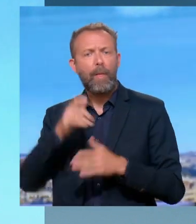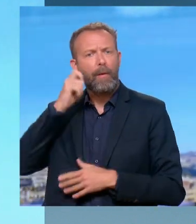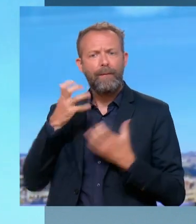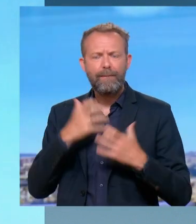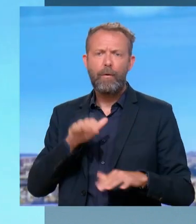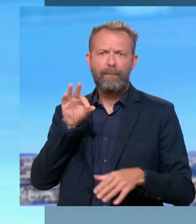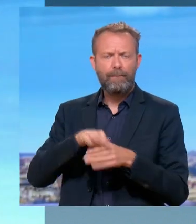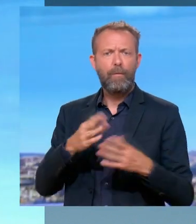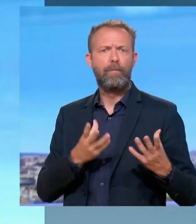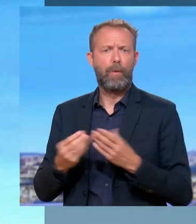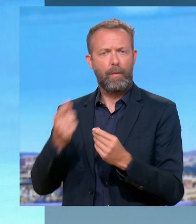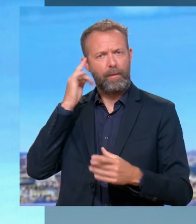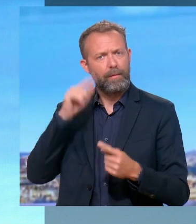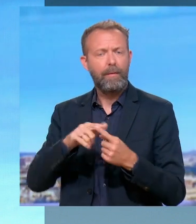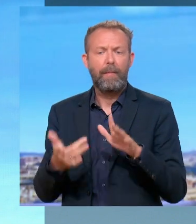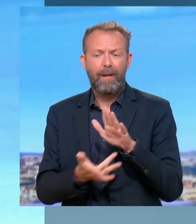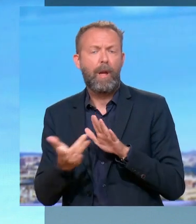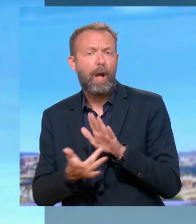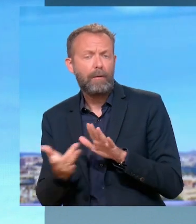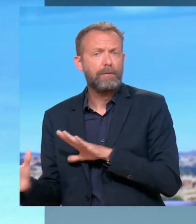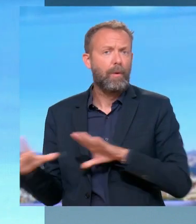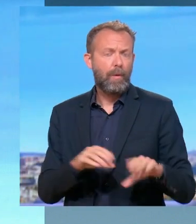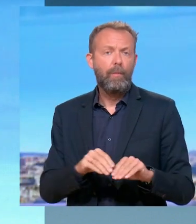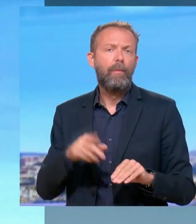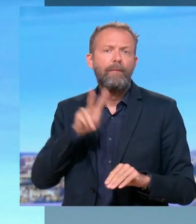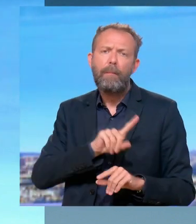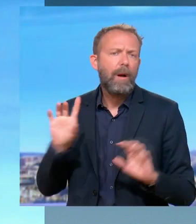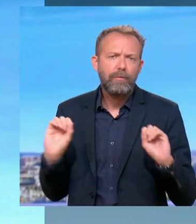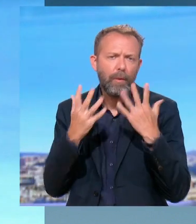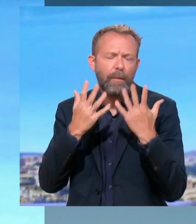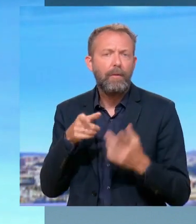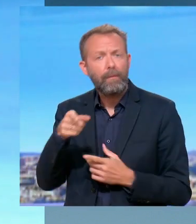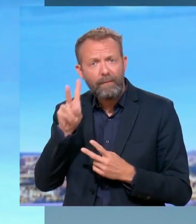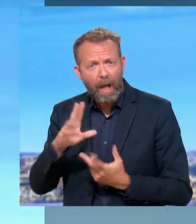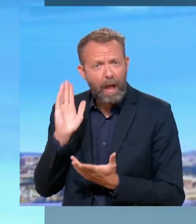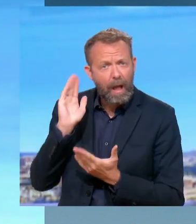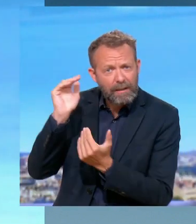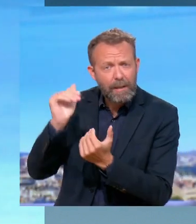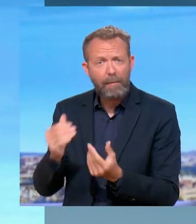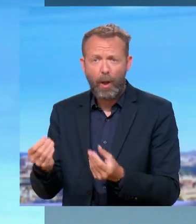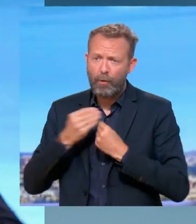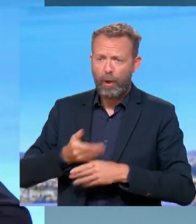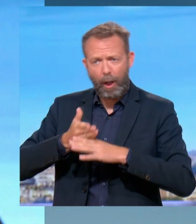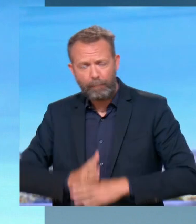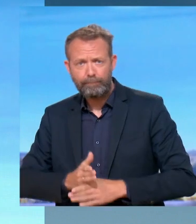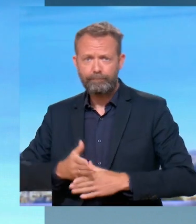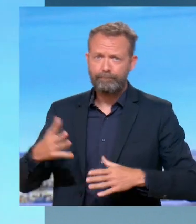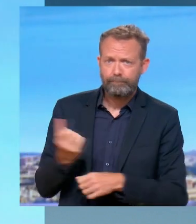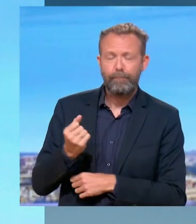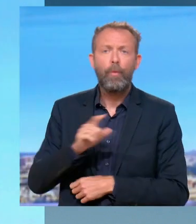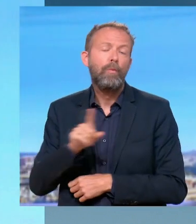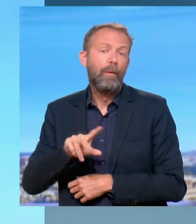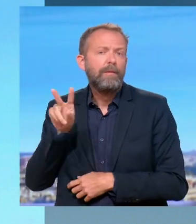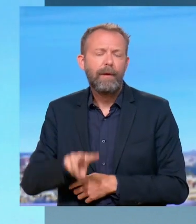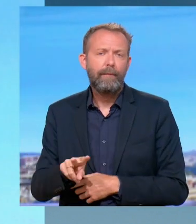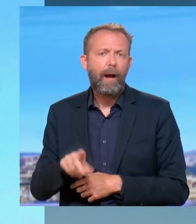référendum sur l'immigration. Entre nous, ce n'est pas vraiment une surprise, vous n'espériez pas obtenir satisfaction, je l'imagine. Non, c'est vrai, nous n'attendons pas